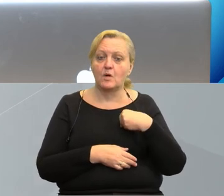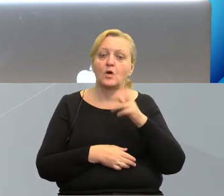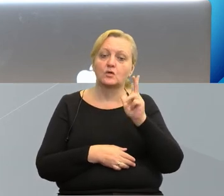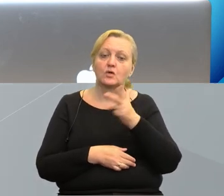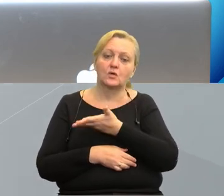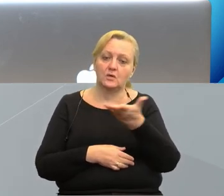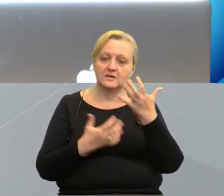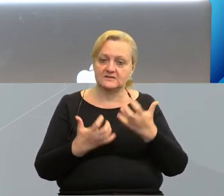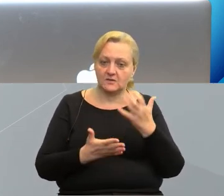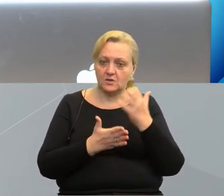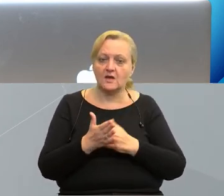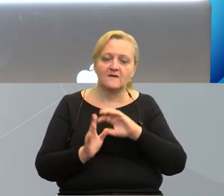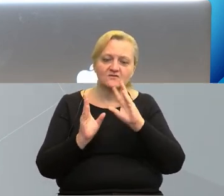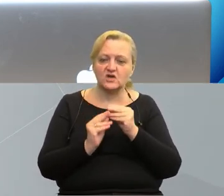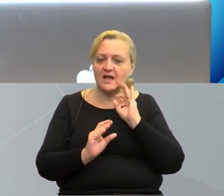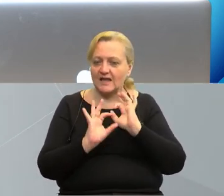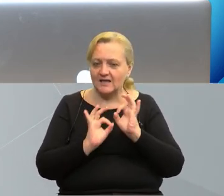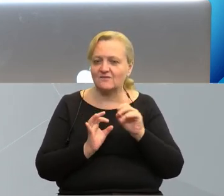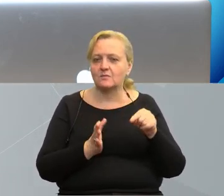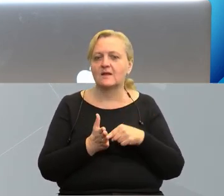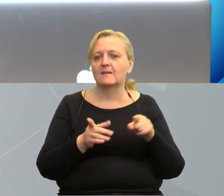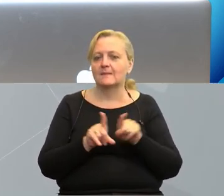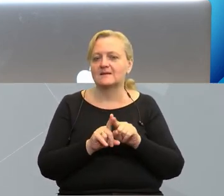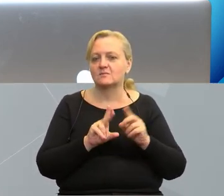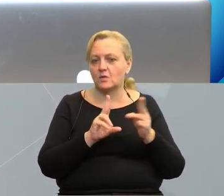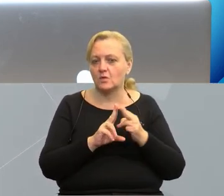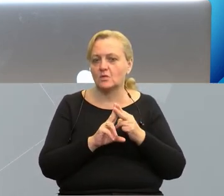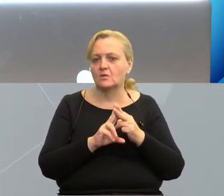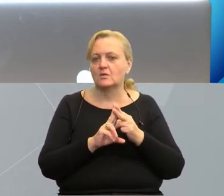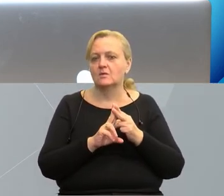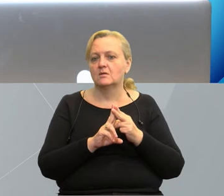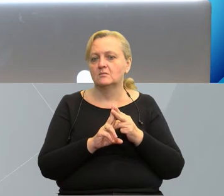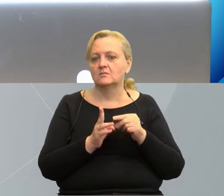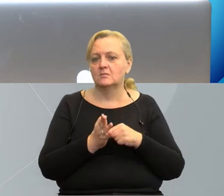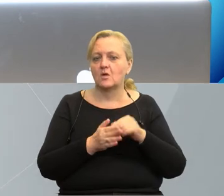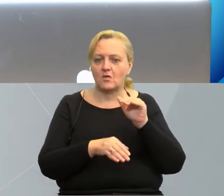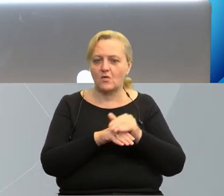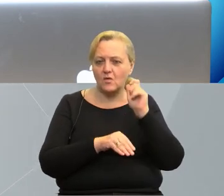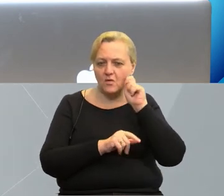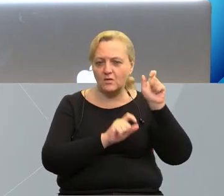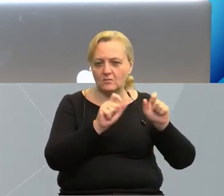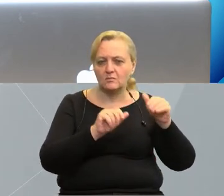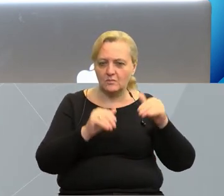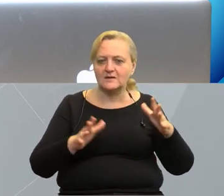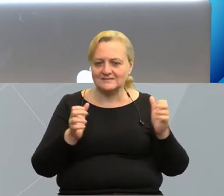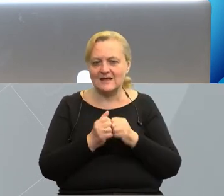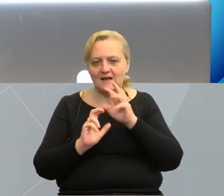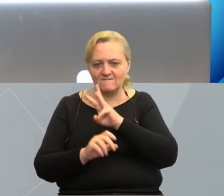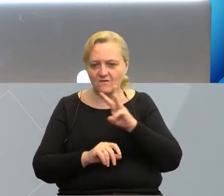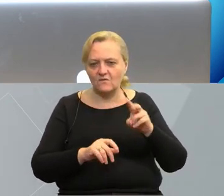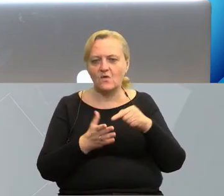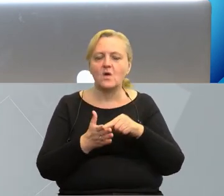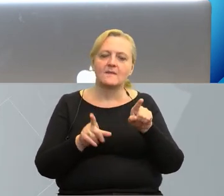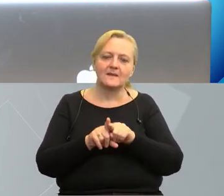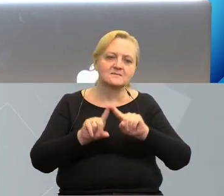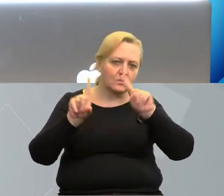beneficjentów. Wszelkie dane, także kontaktowe do naszych koleżanek, można znaleźć w broszurze i na naszych